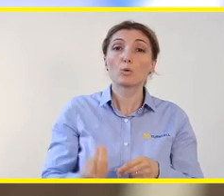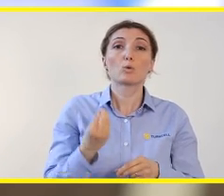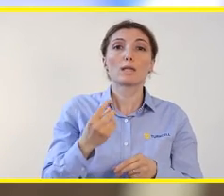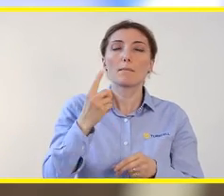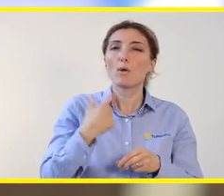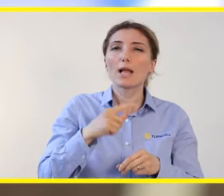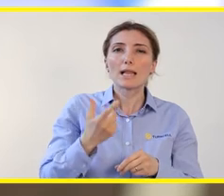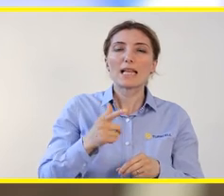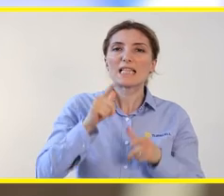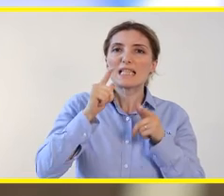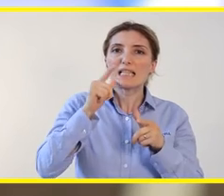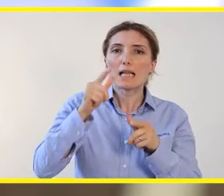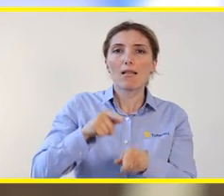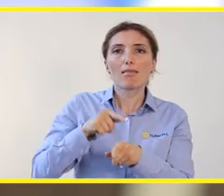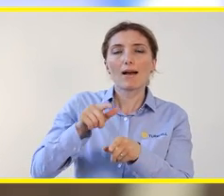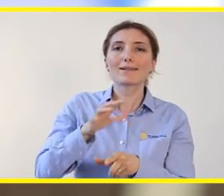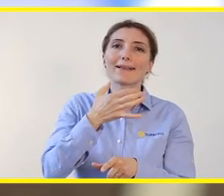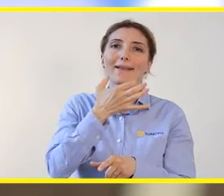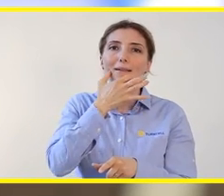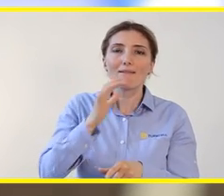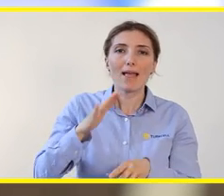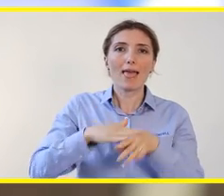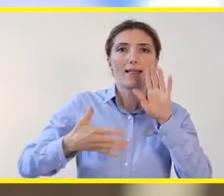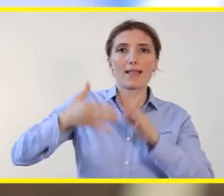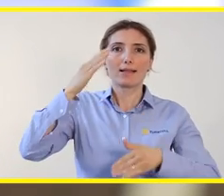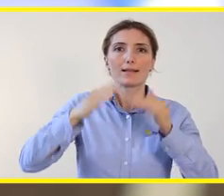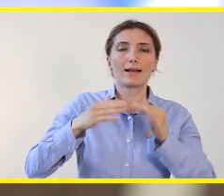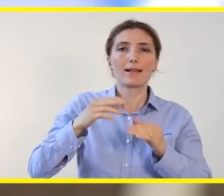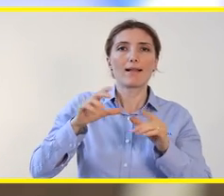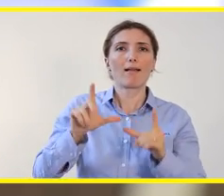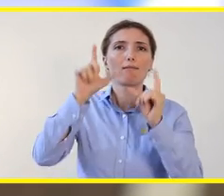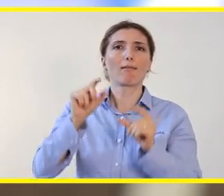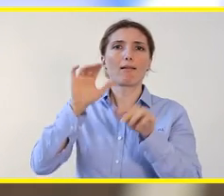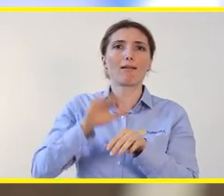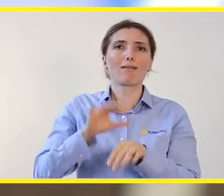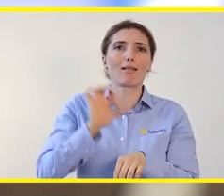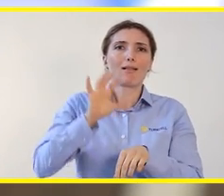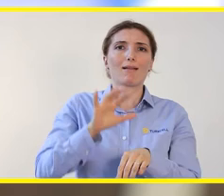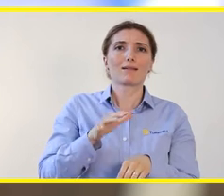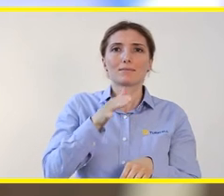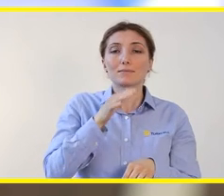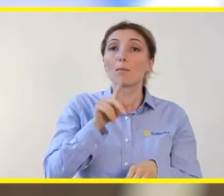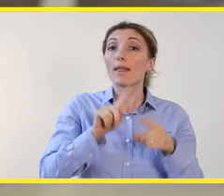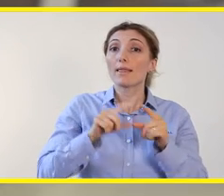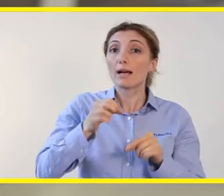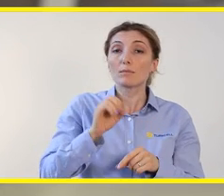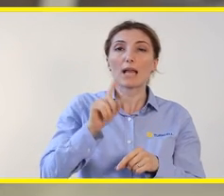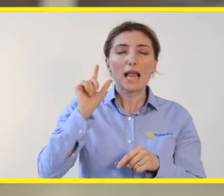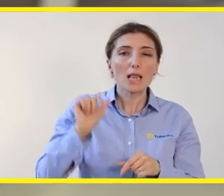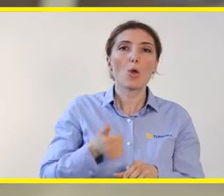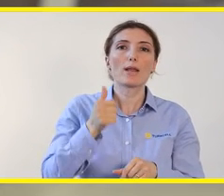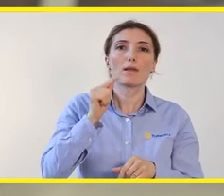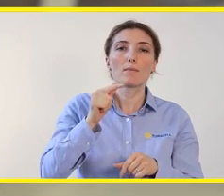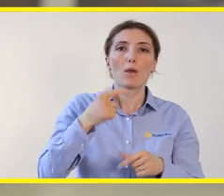iddialı olduğu diğer akıllı özellikleri ise sesli komut, gülümseme veya el işaretleri ile selfie çekebilme. TÜRKSEL